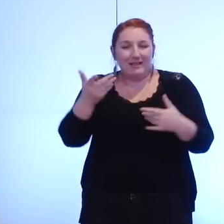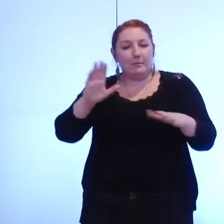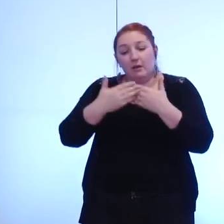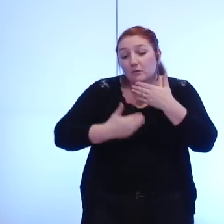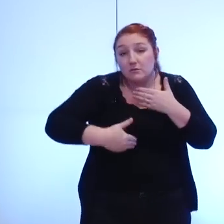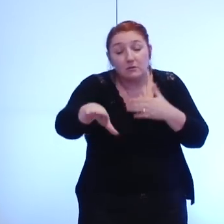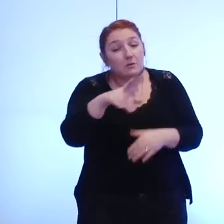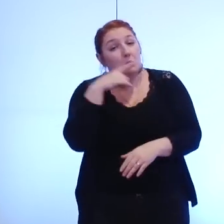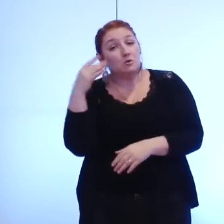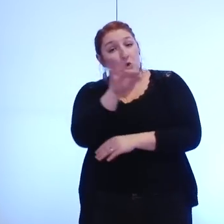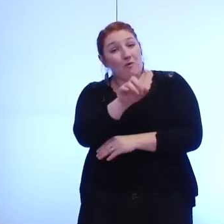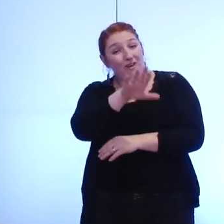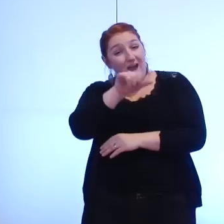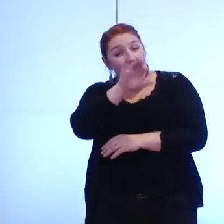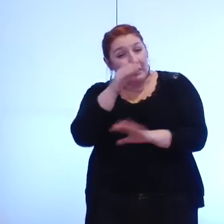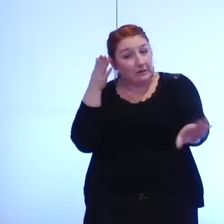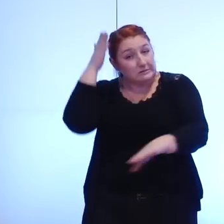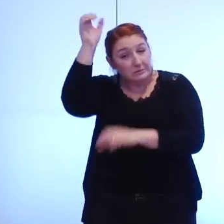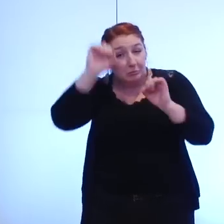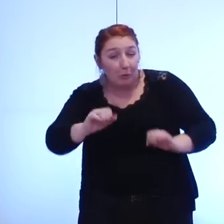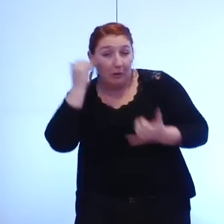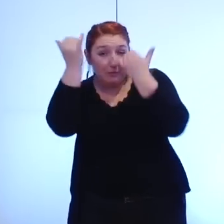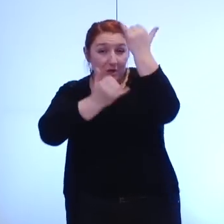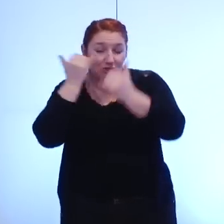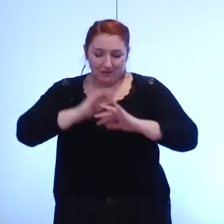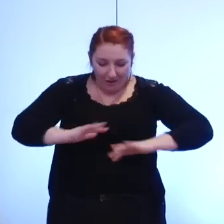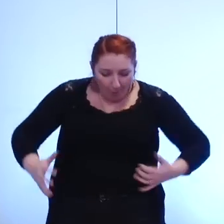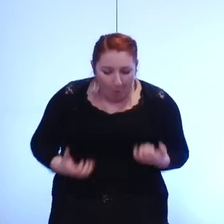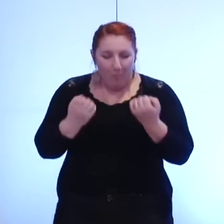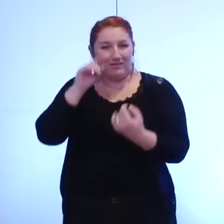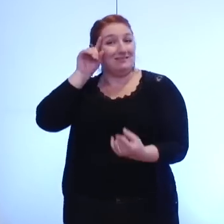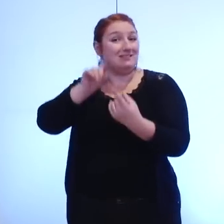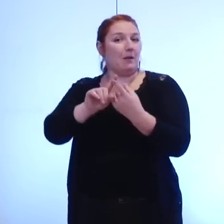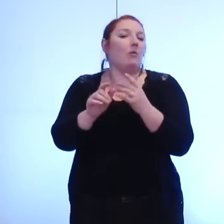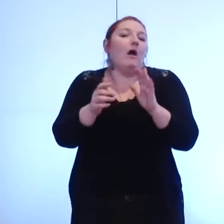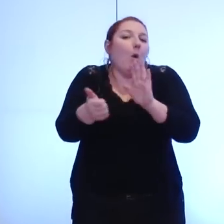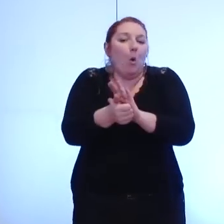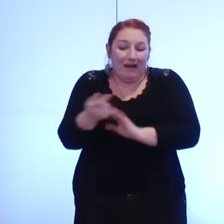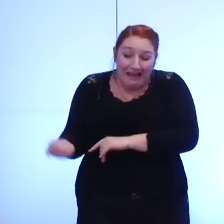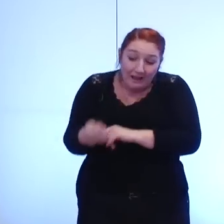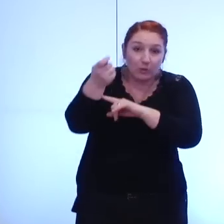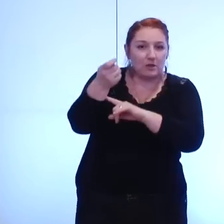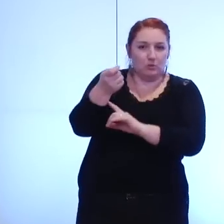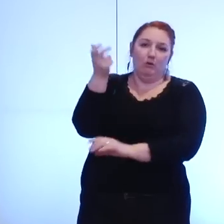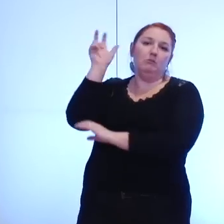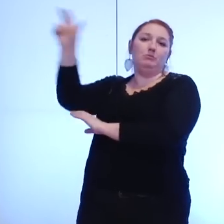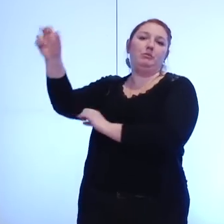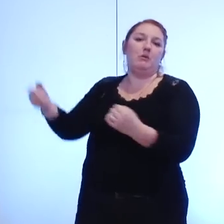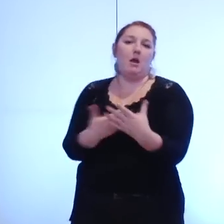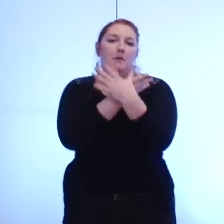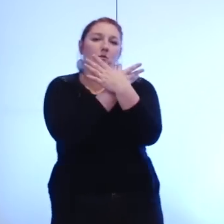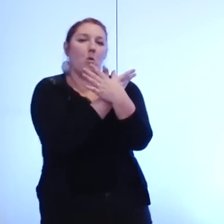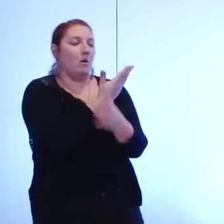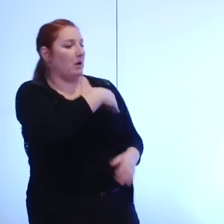monsieur Ferrari envisager que la compétence éducation relève de la métro on ne toucherait pas à